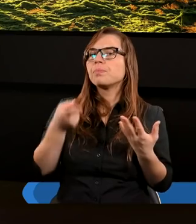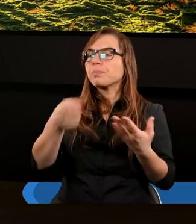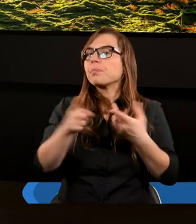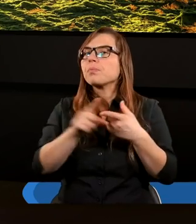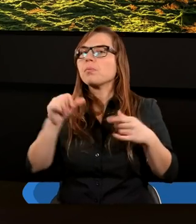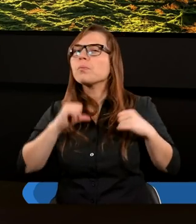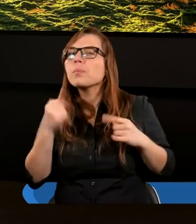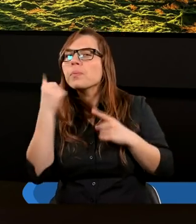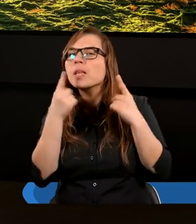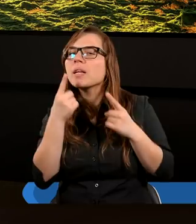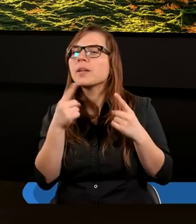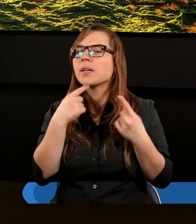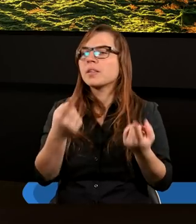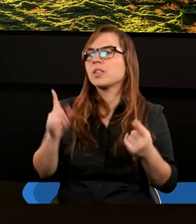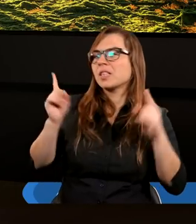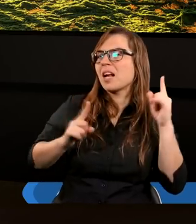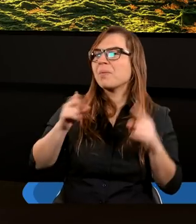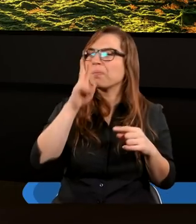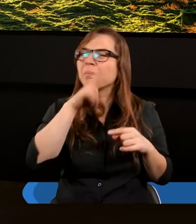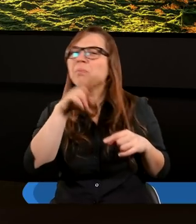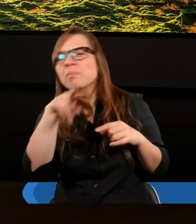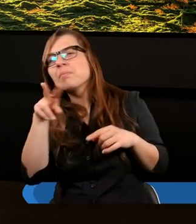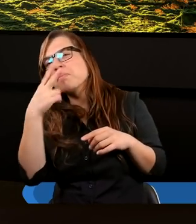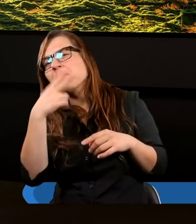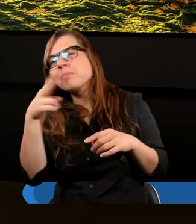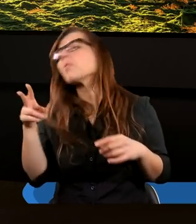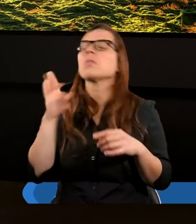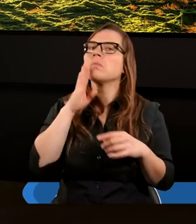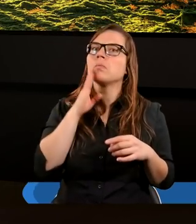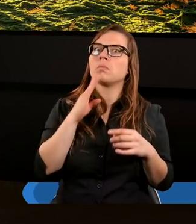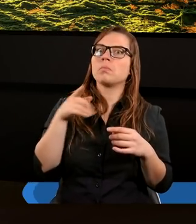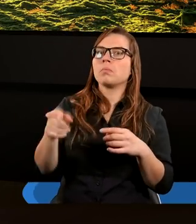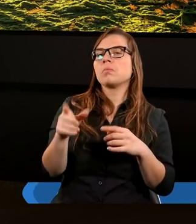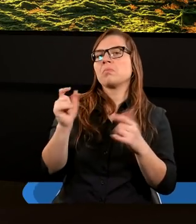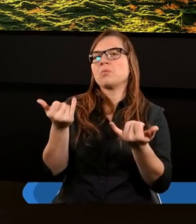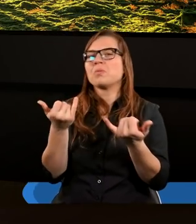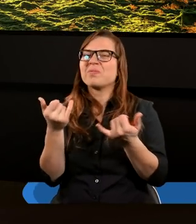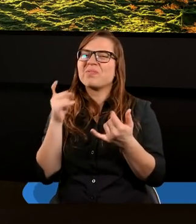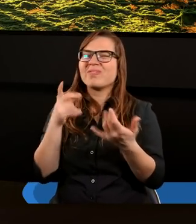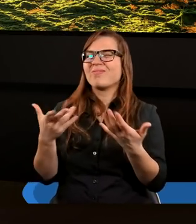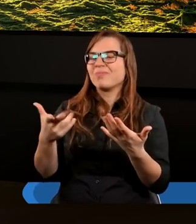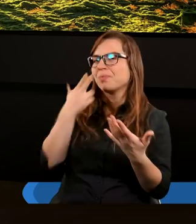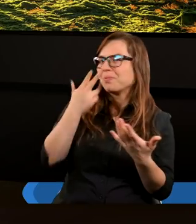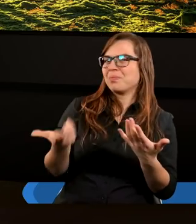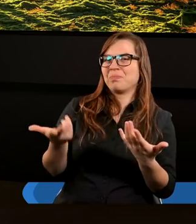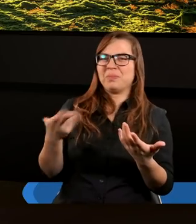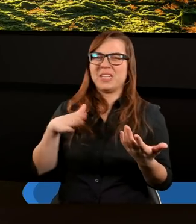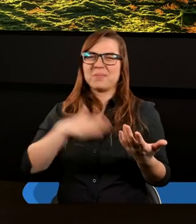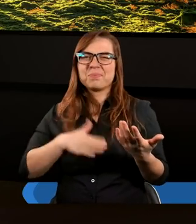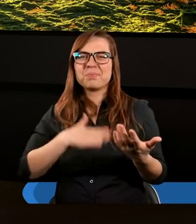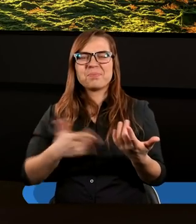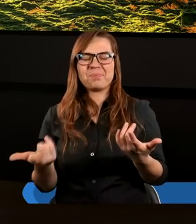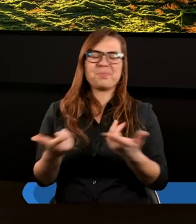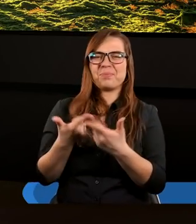od siebie czasami jak patrzę na jakiegoś brata czy siostrę i coś mi się nie podoba, no niestety tak się